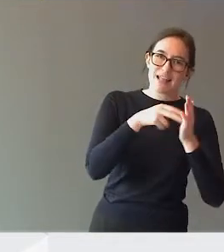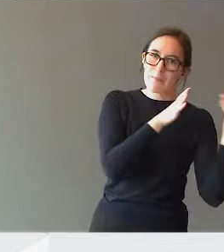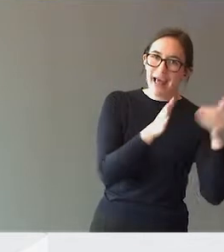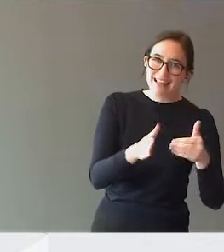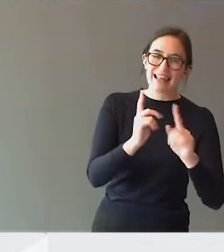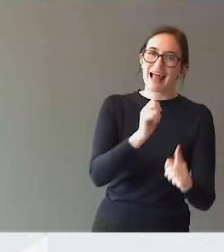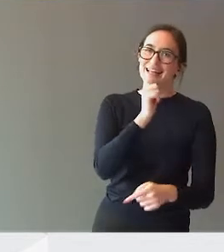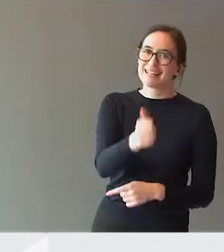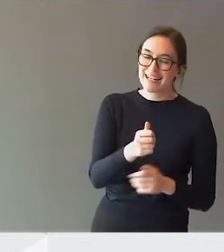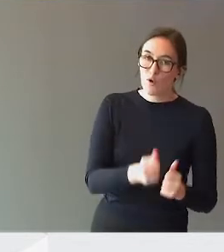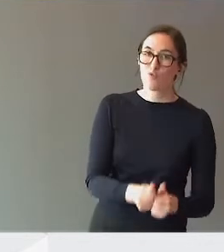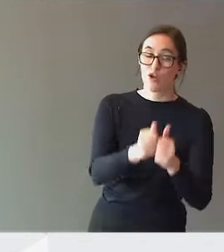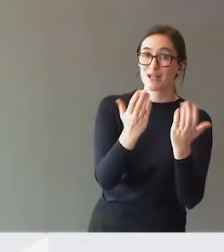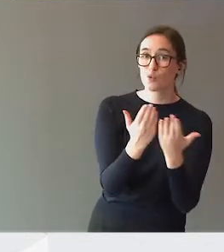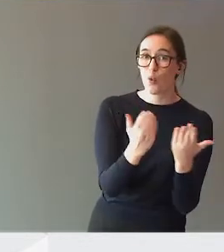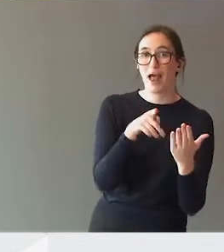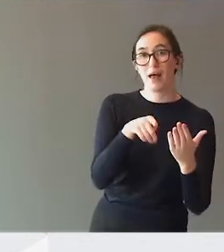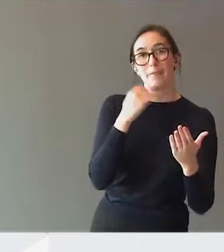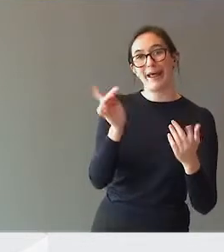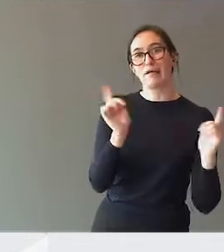og med oppfølging av skolene.